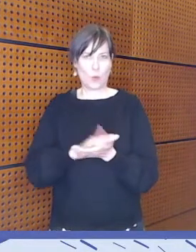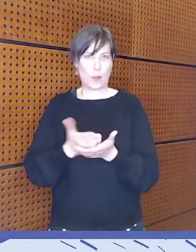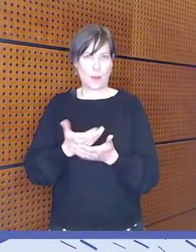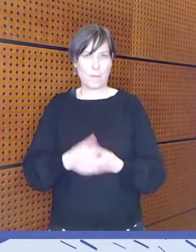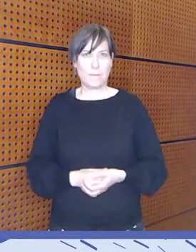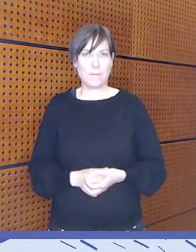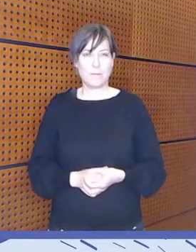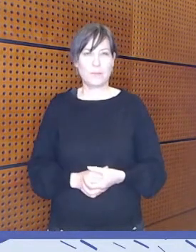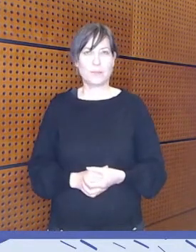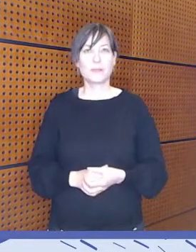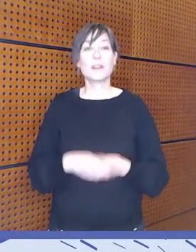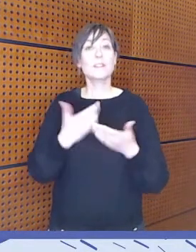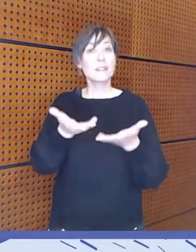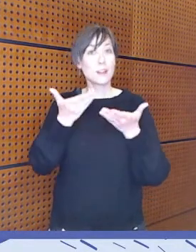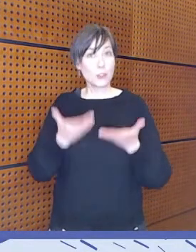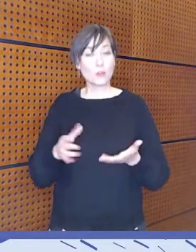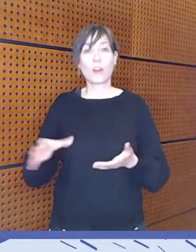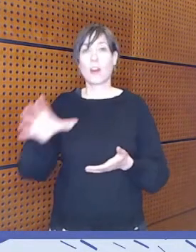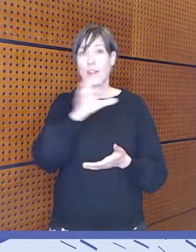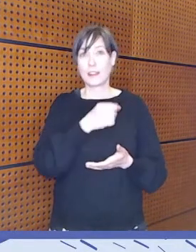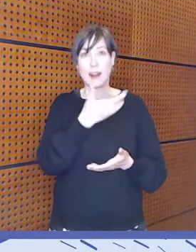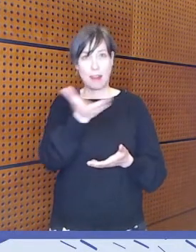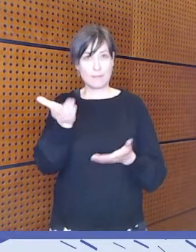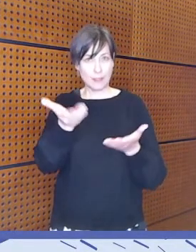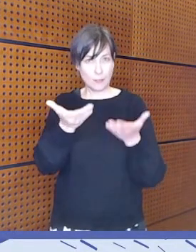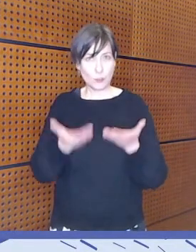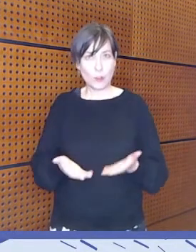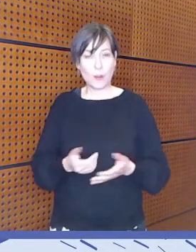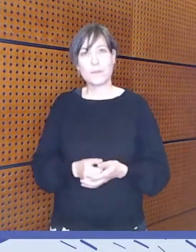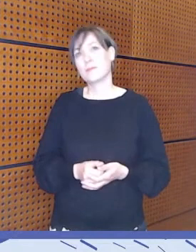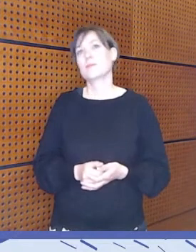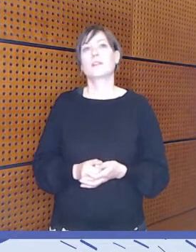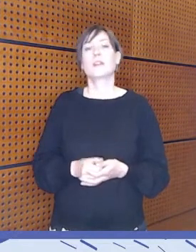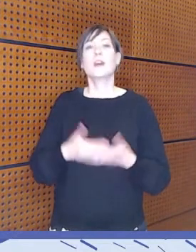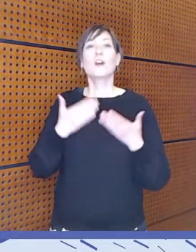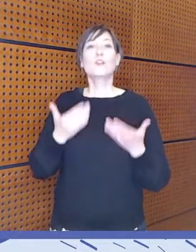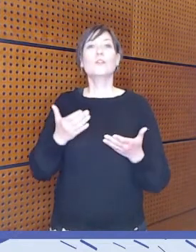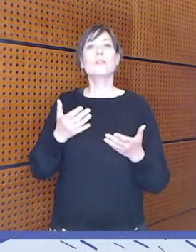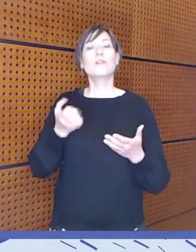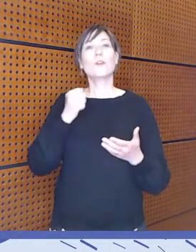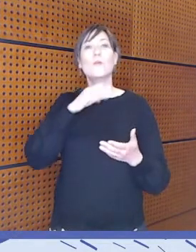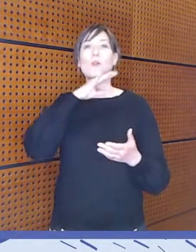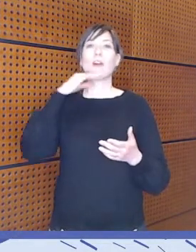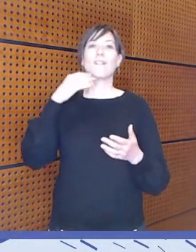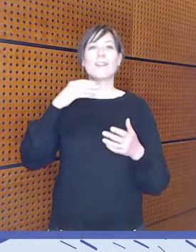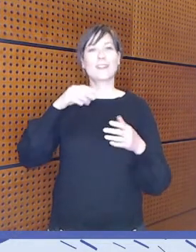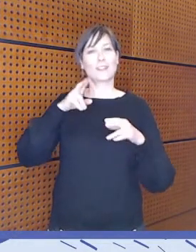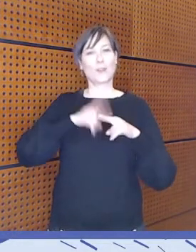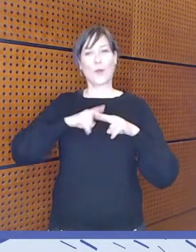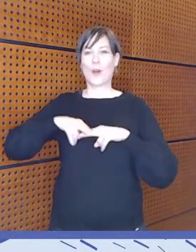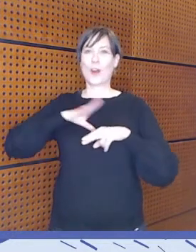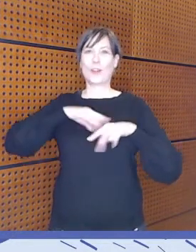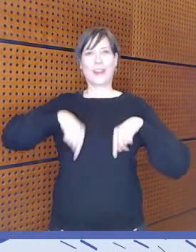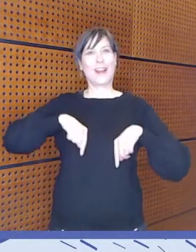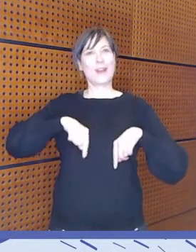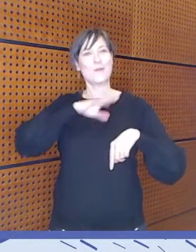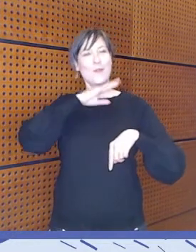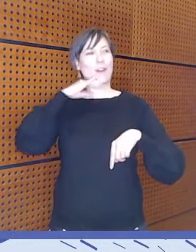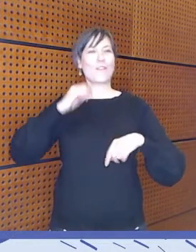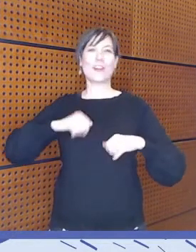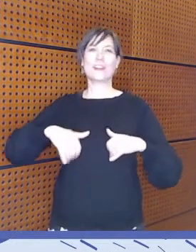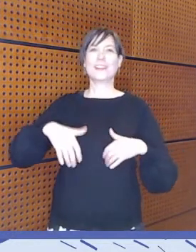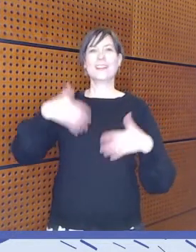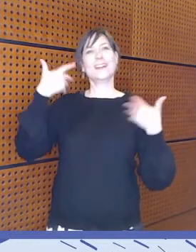Vielä tervetuloa kaikille. Meillä on oikein mukava tuoli täällä. Voidaan ottaa sellainen vähän